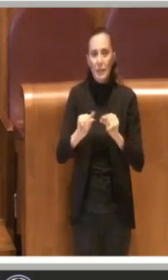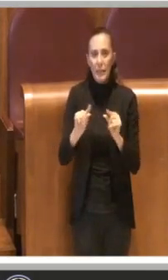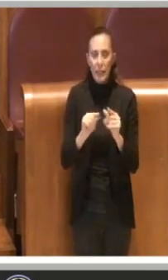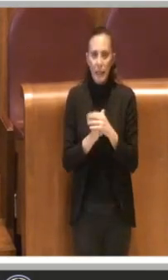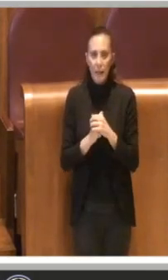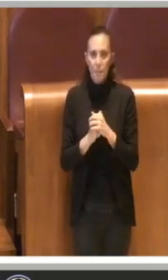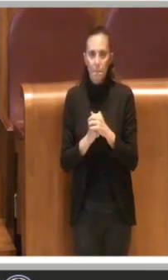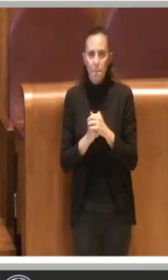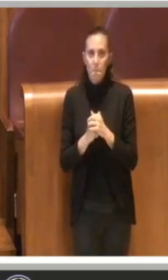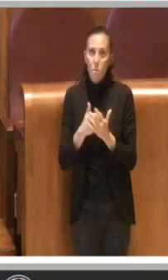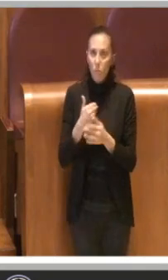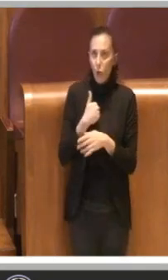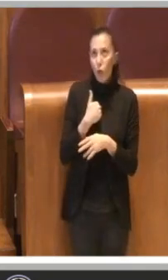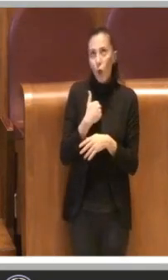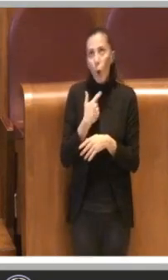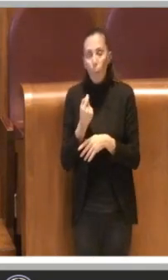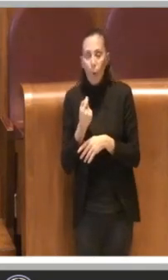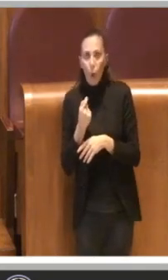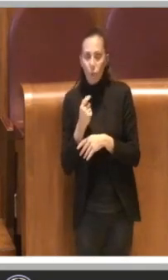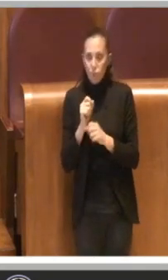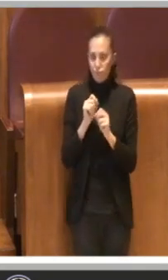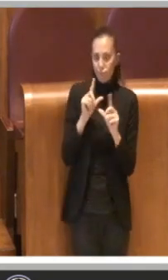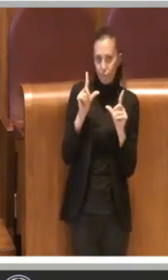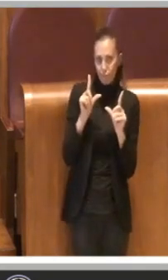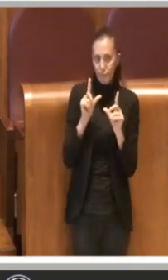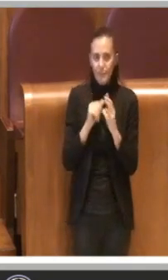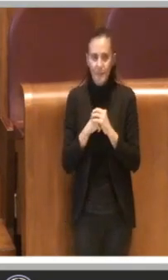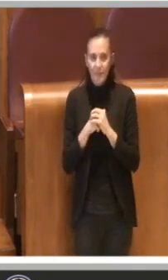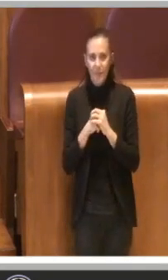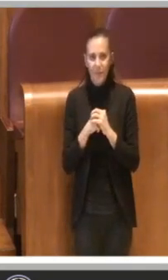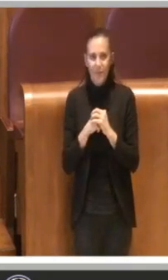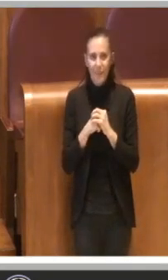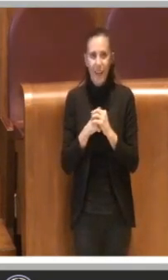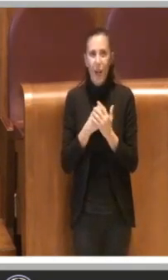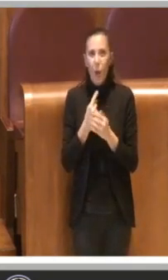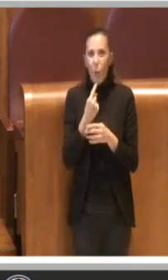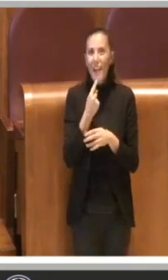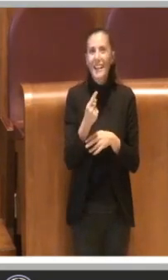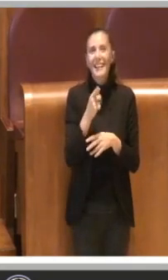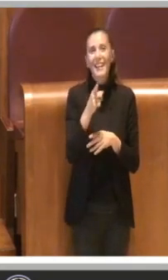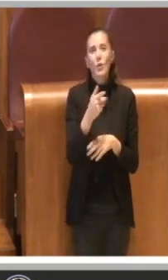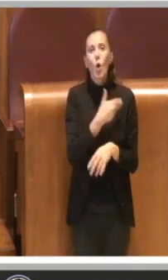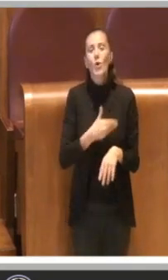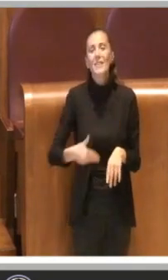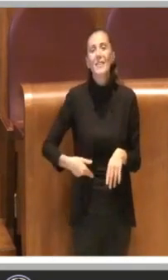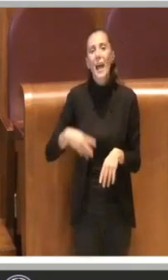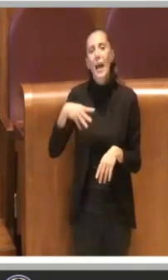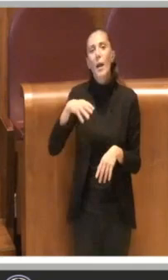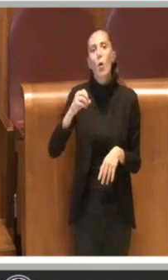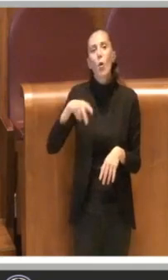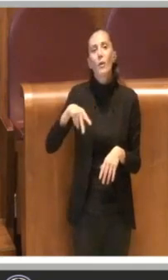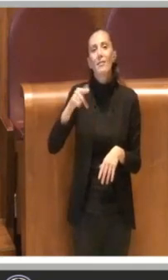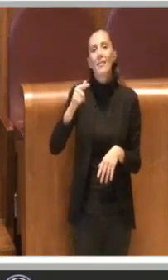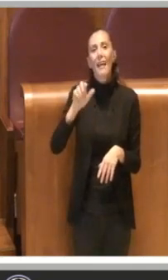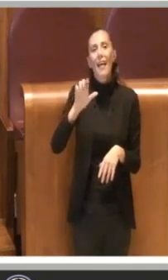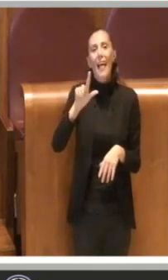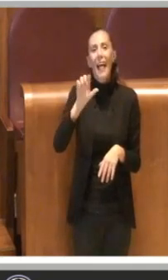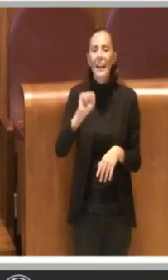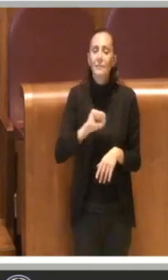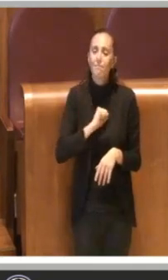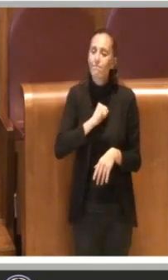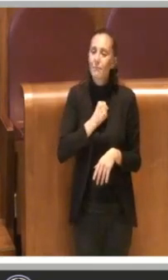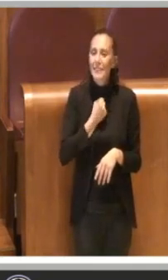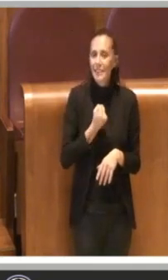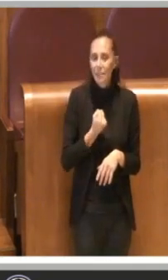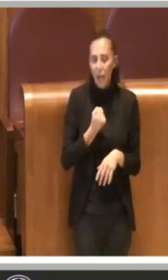e quindi sono un po' così. Per quanto riguarda quello che ha detto la consigliera Montella, mi dispiace che trovi